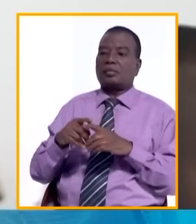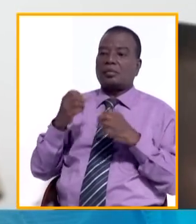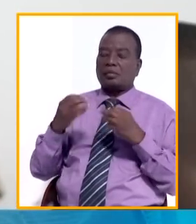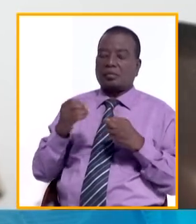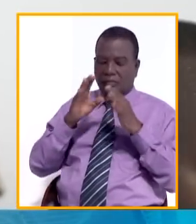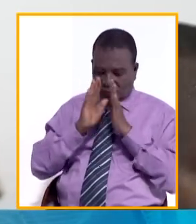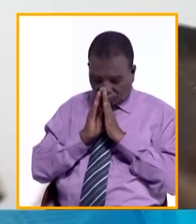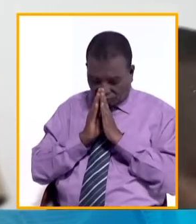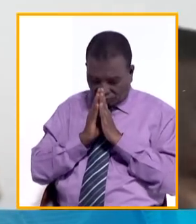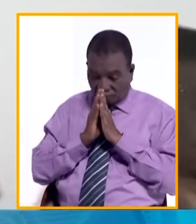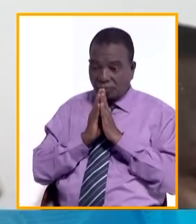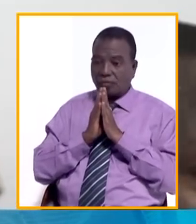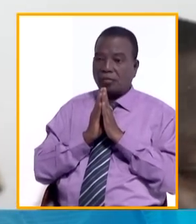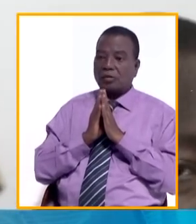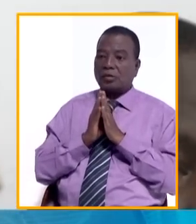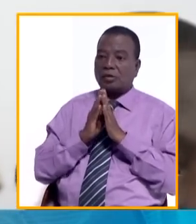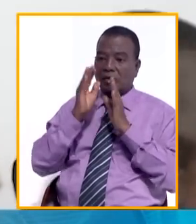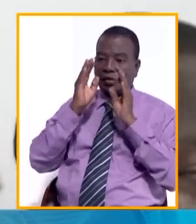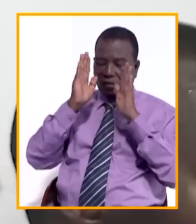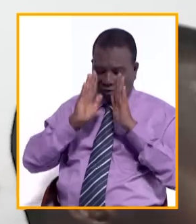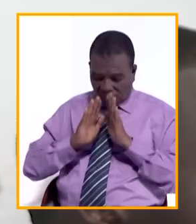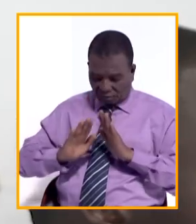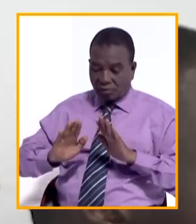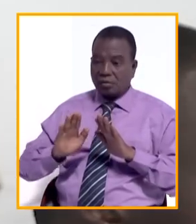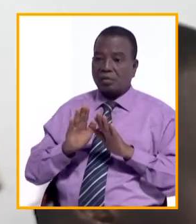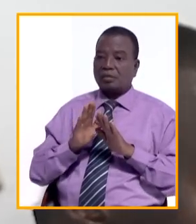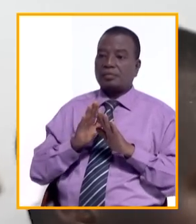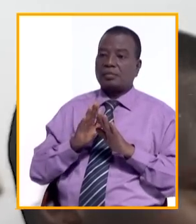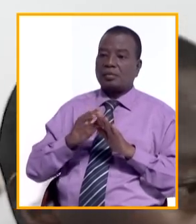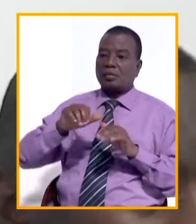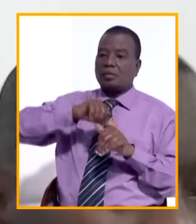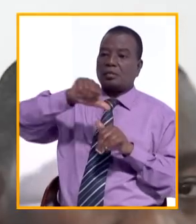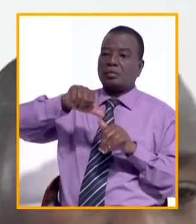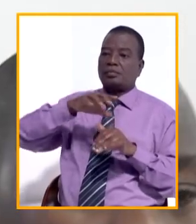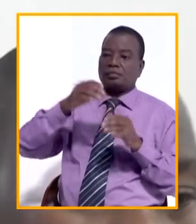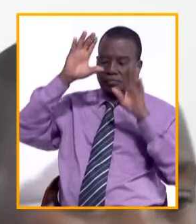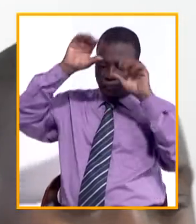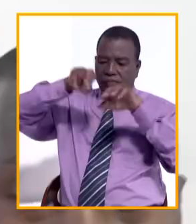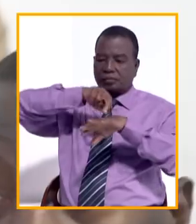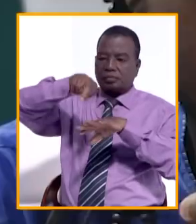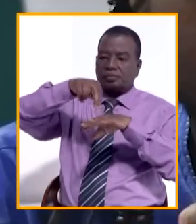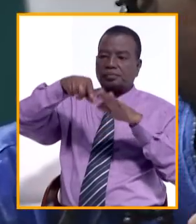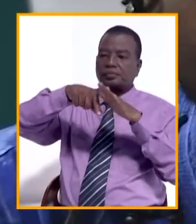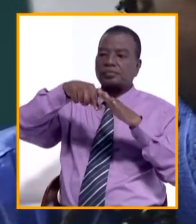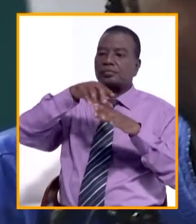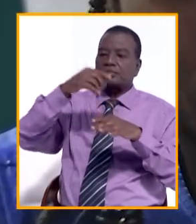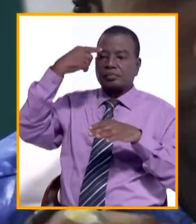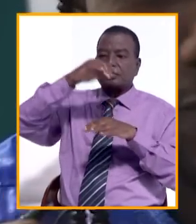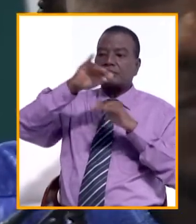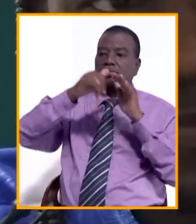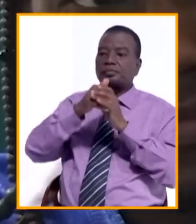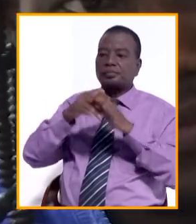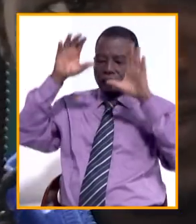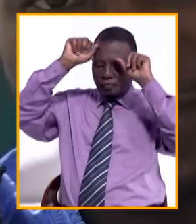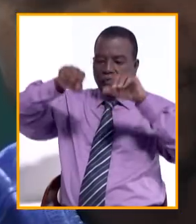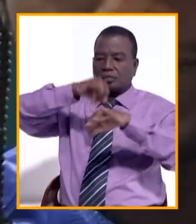prières, des bénédictions. Pour son intérêt, c sur le président de la République, pour tous les présidents